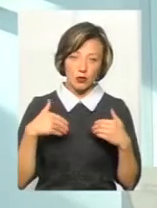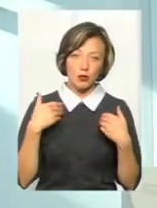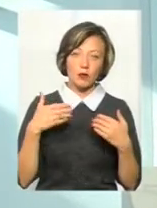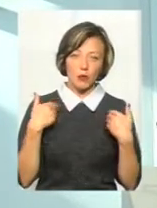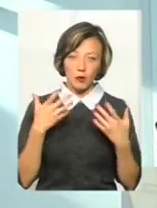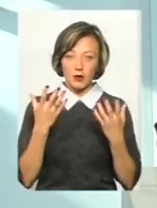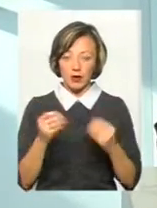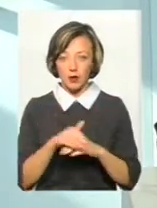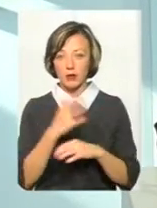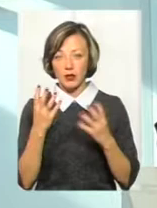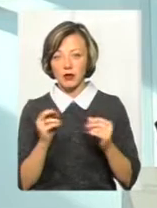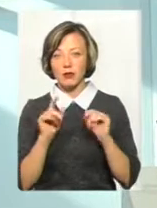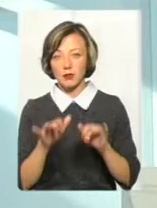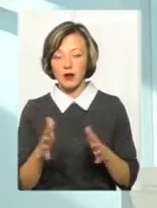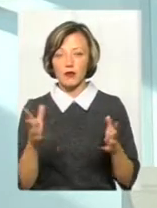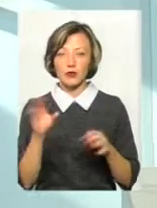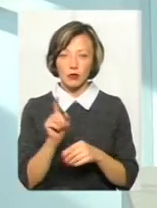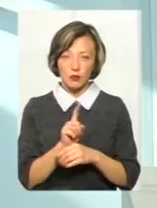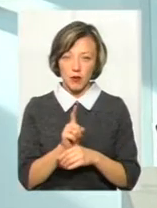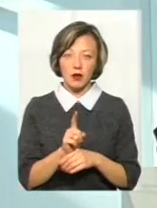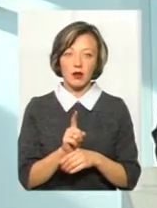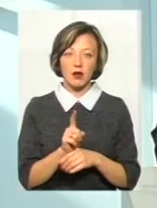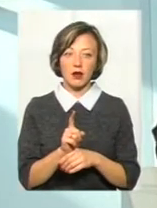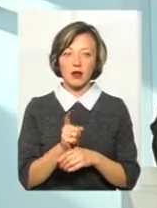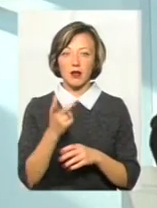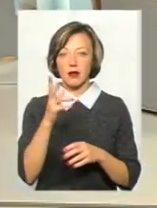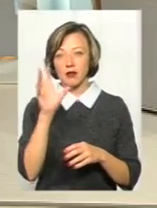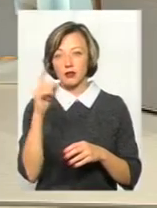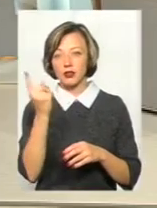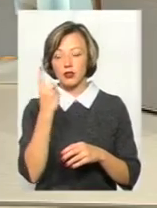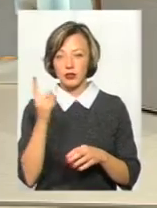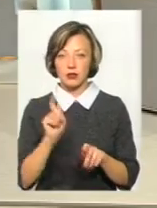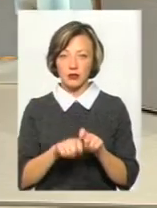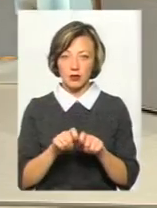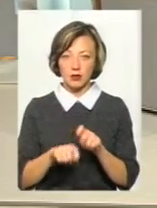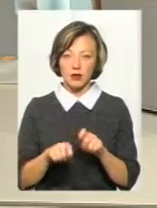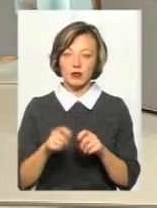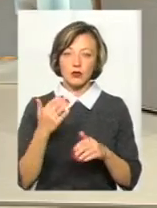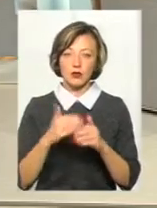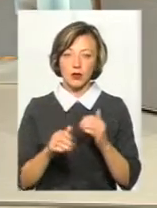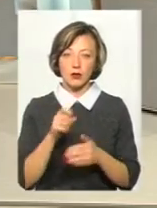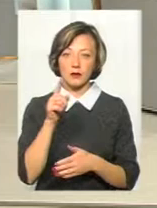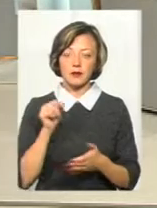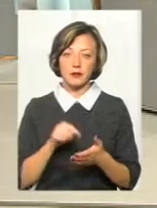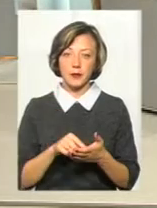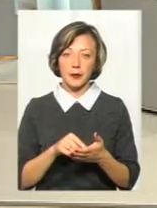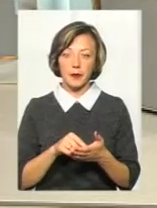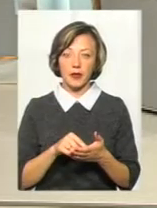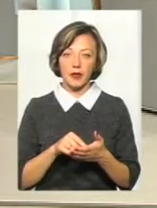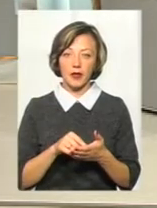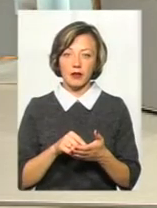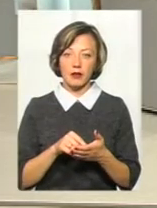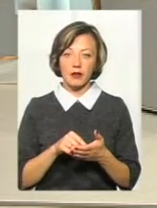день, а як у вас справи? А все нормально, а магніта немає? Тобто вони завідомо вже ставлять людину